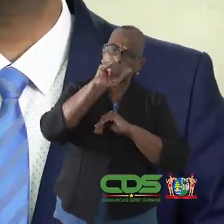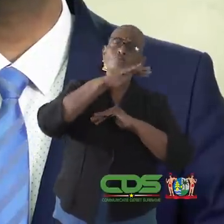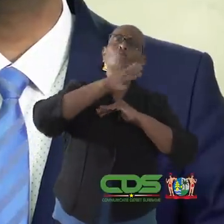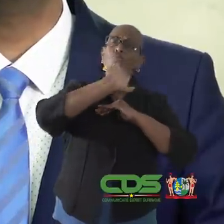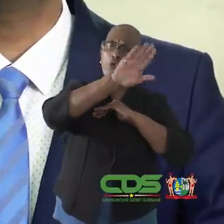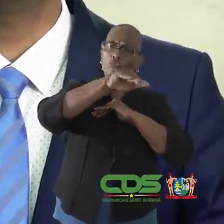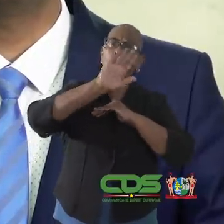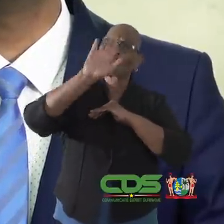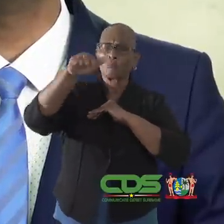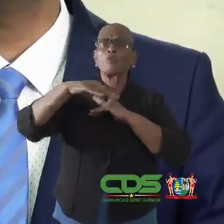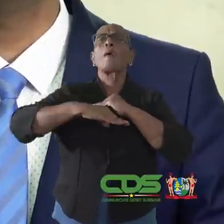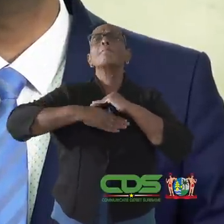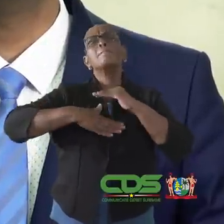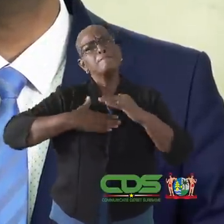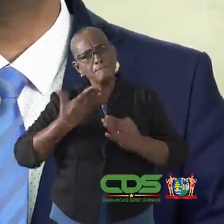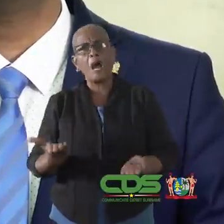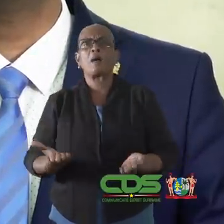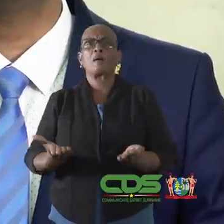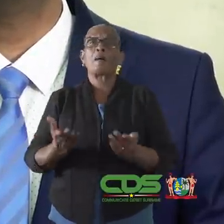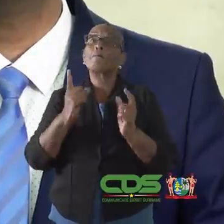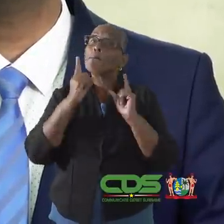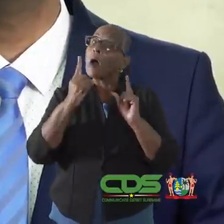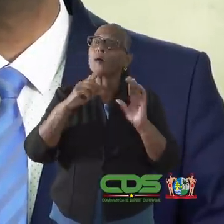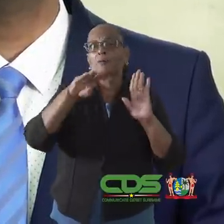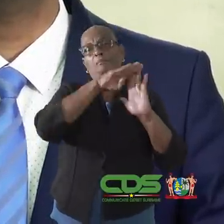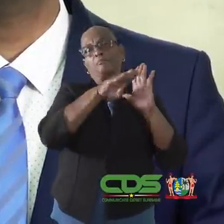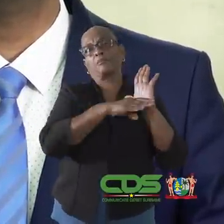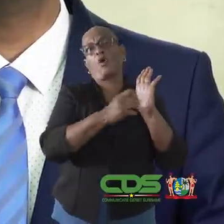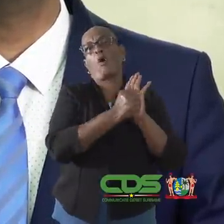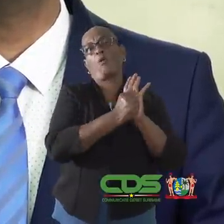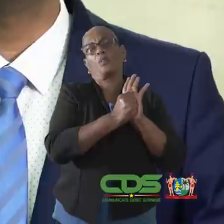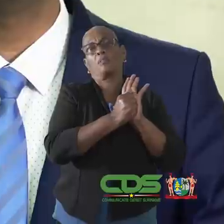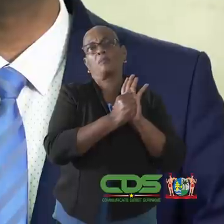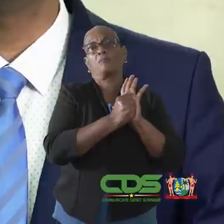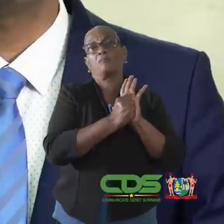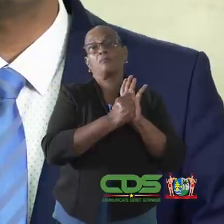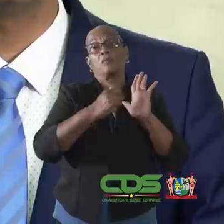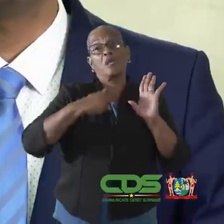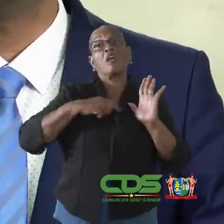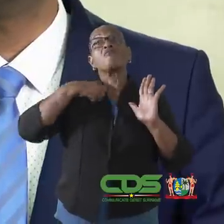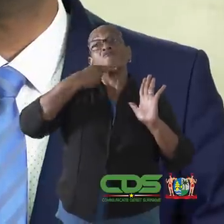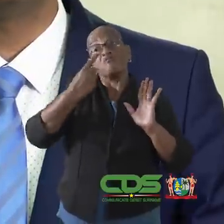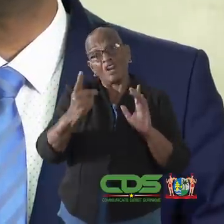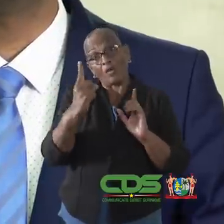buitenlandse trips te maken. Dit natuurlijk conform de protocollen.